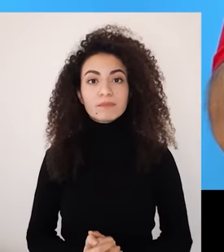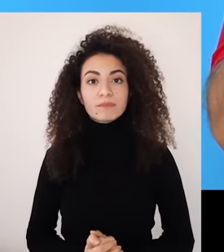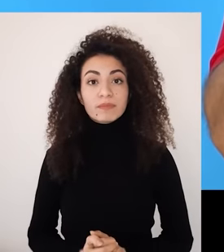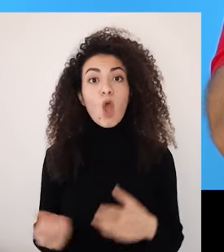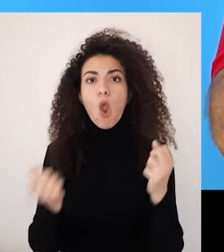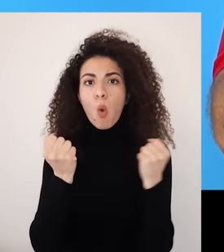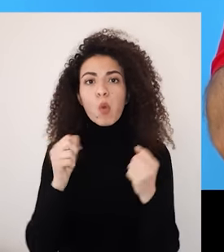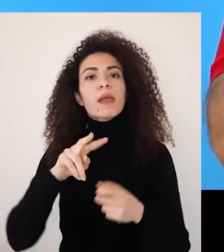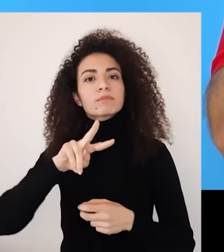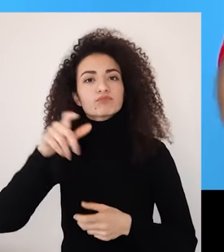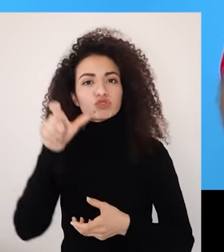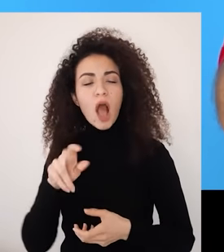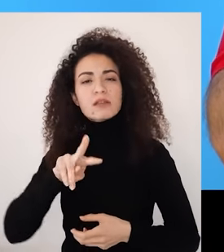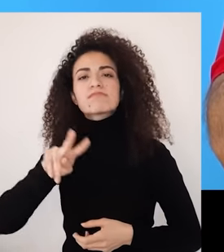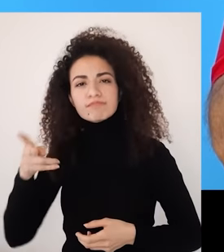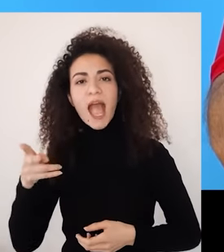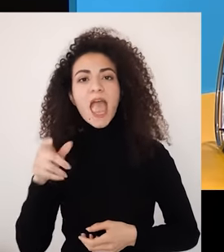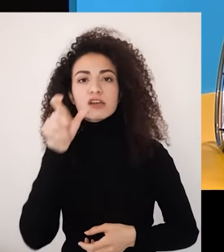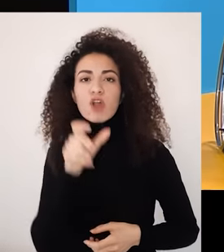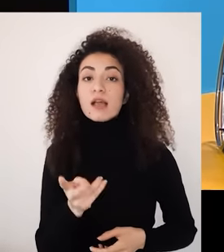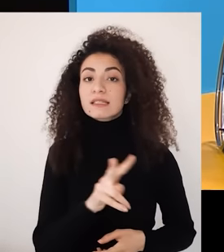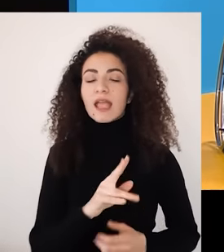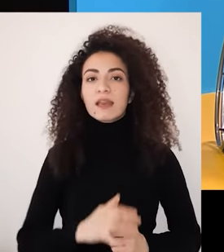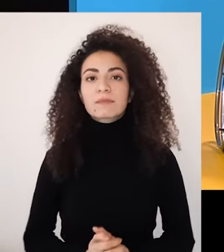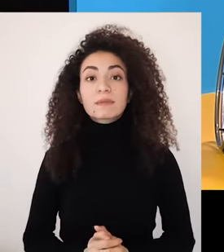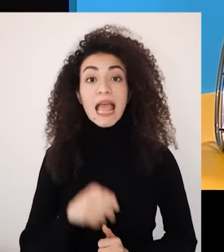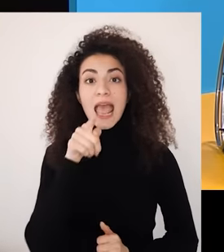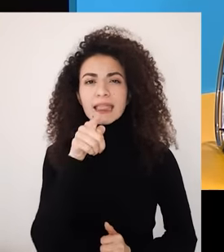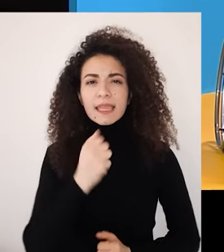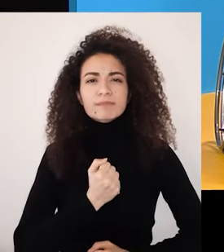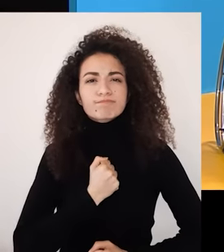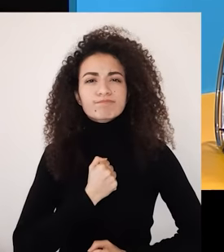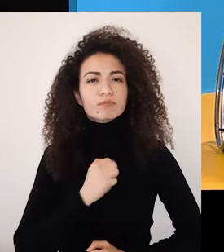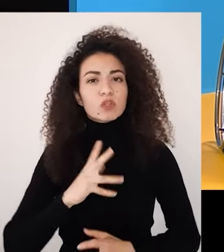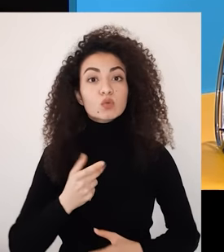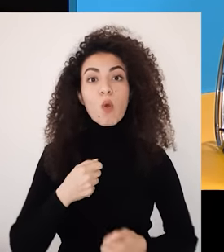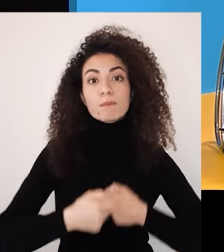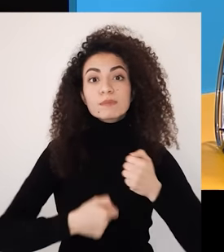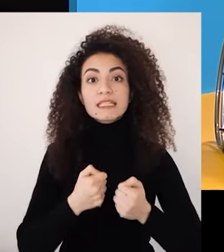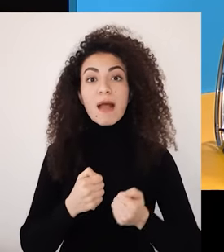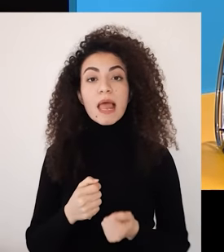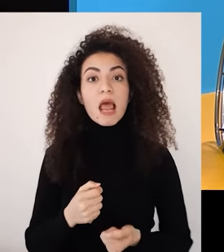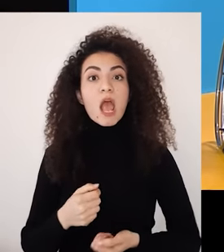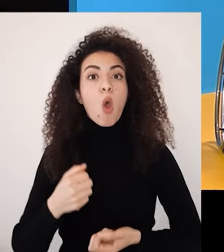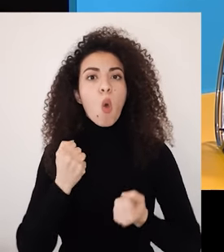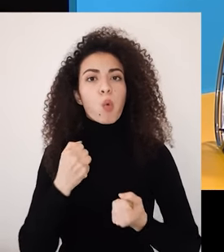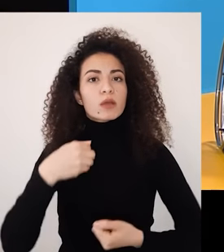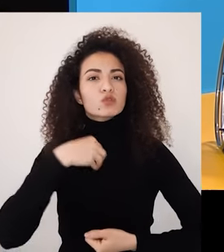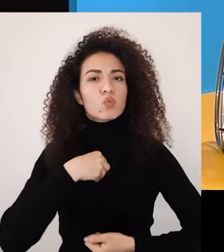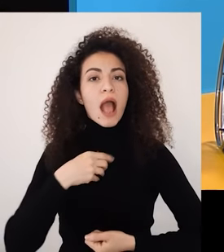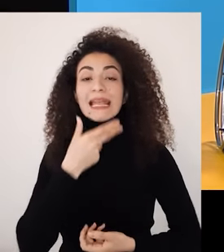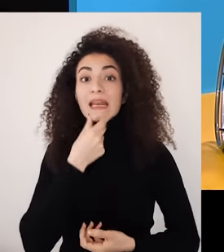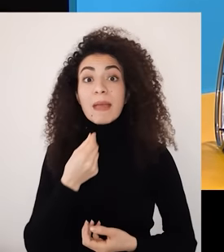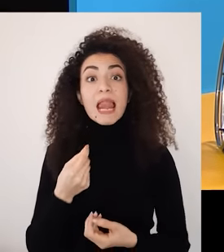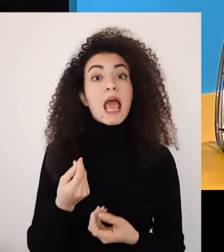طبعاً نقاط القوة بتختلف من شخص لآخر ما هي الميزة الشخصية أو نقطة القوة يلي استعنت فيها بالحالة اللي اخترتيها